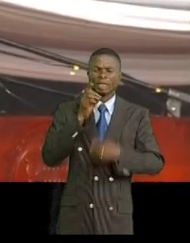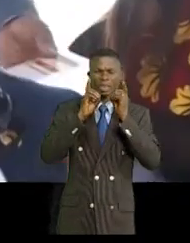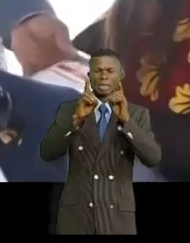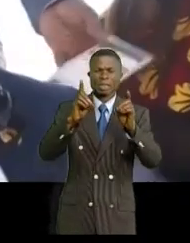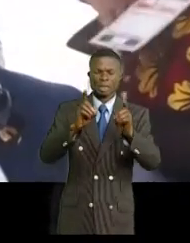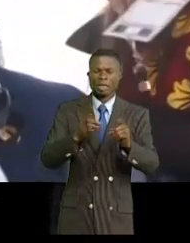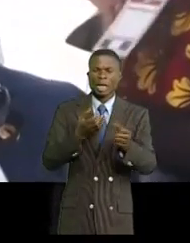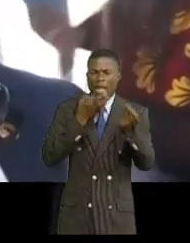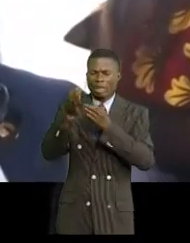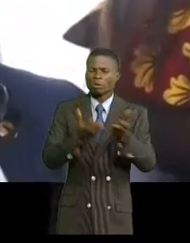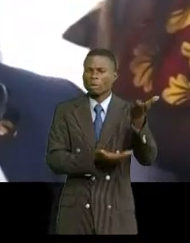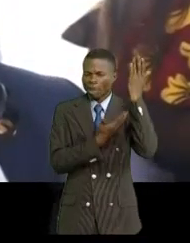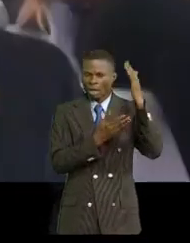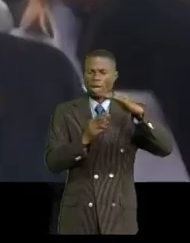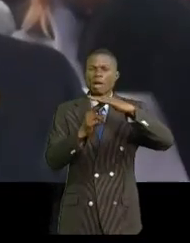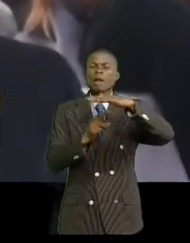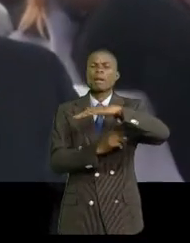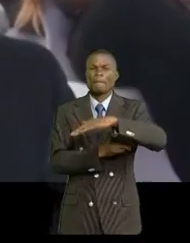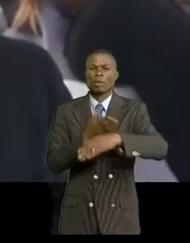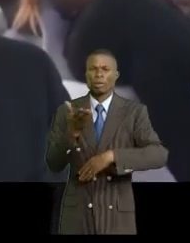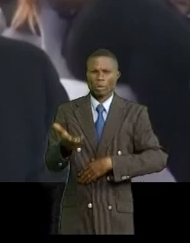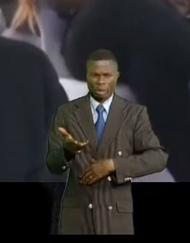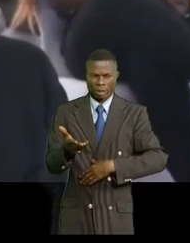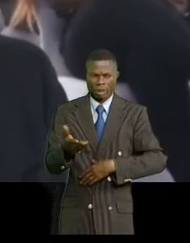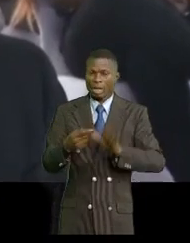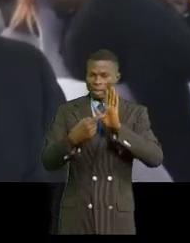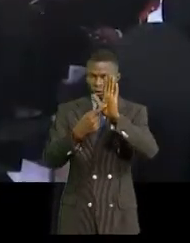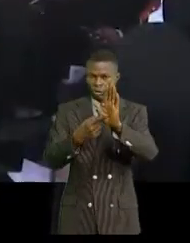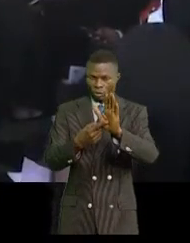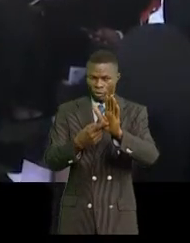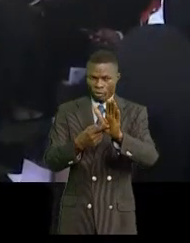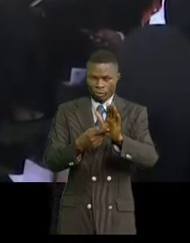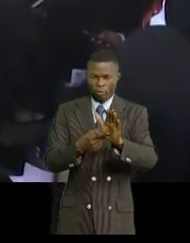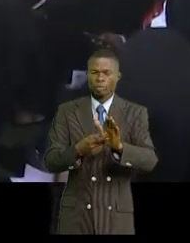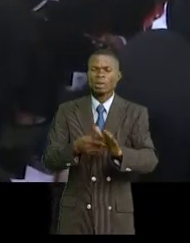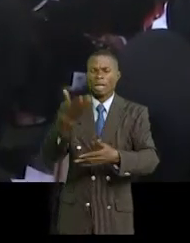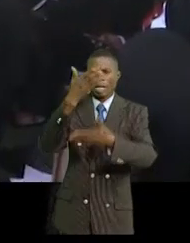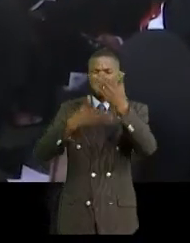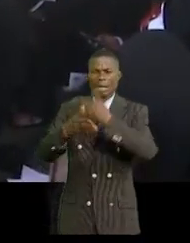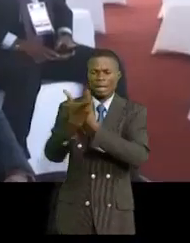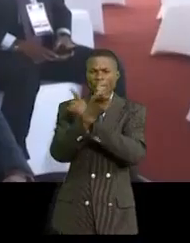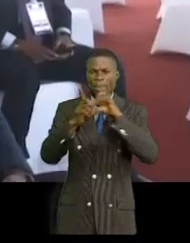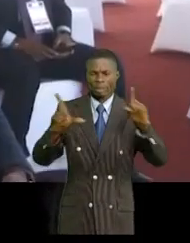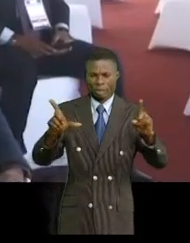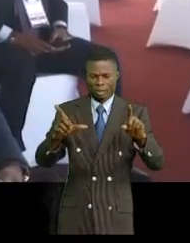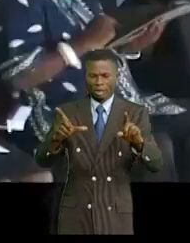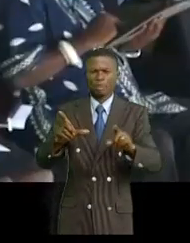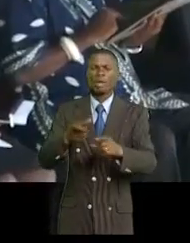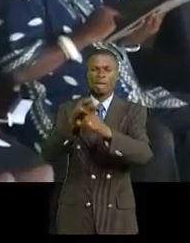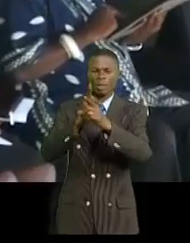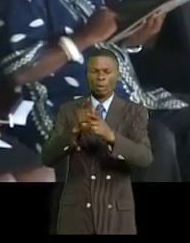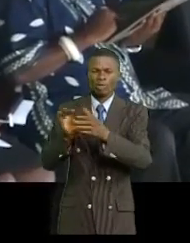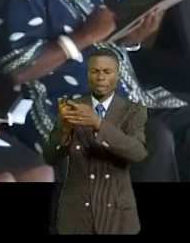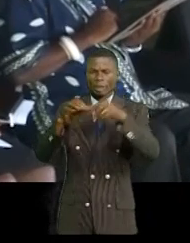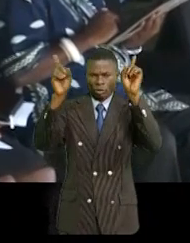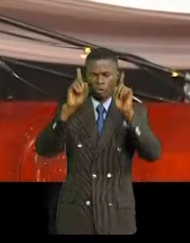vanter l'importance stratégique de cette réalisation qui symbolise la zone de libre-échange prônée par l'Union africaine. Le pont